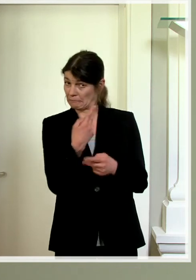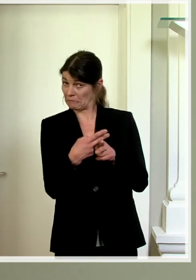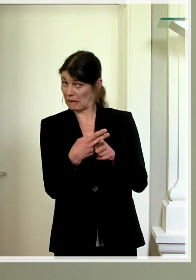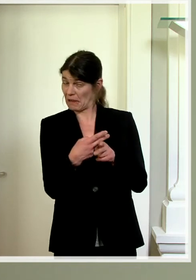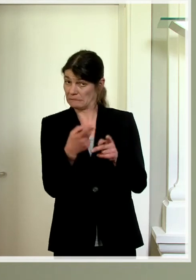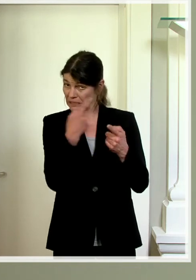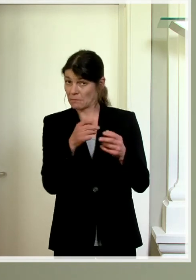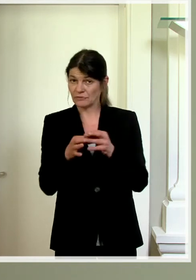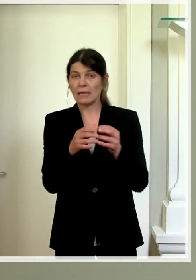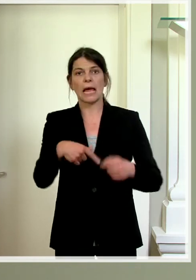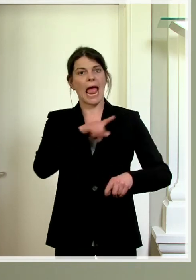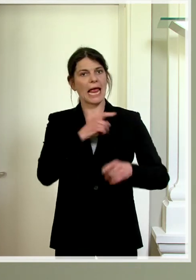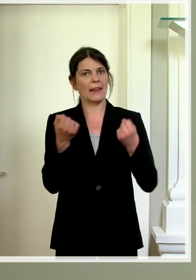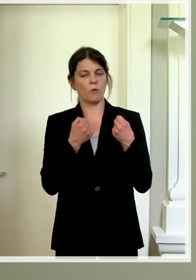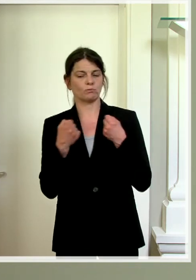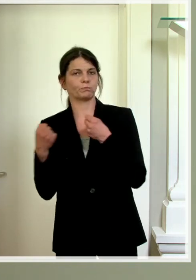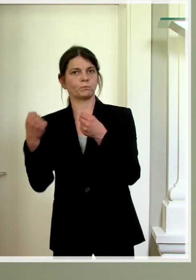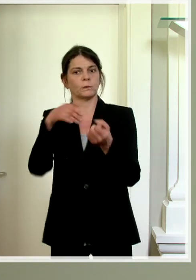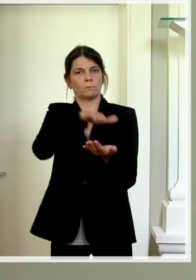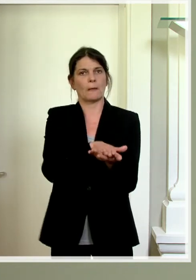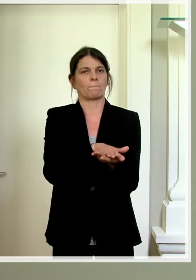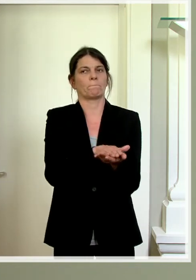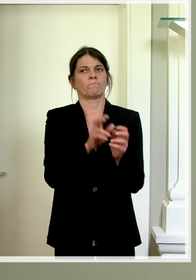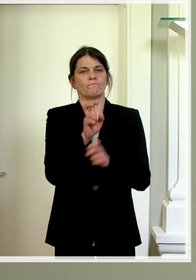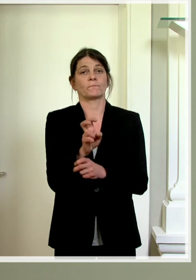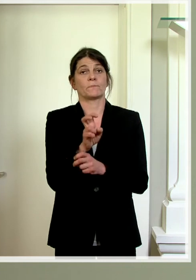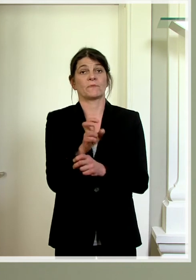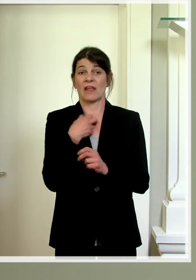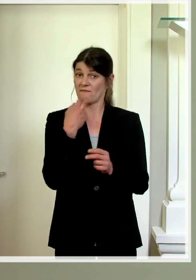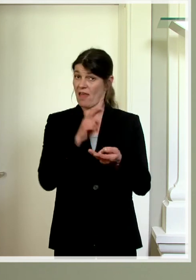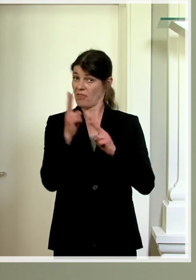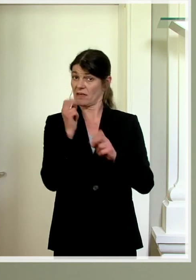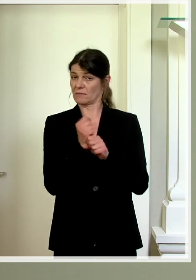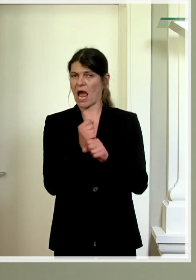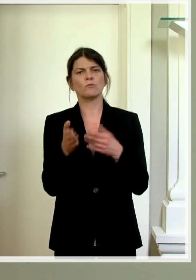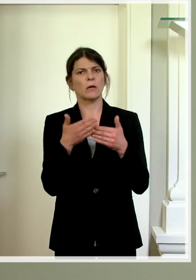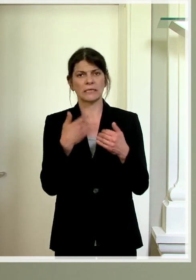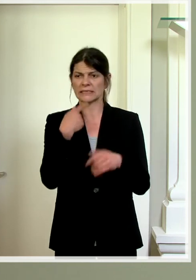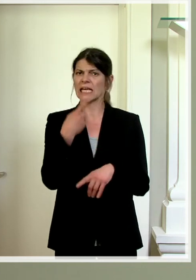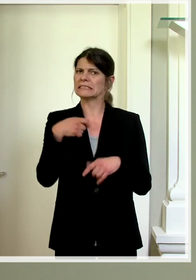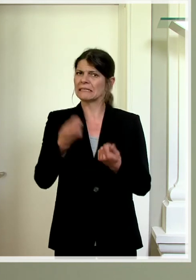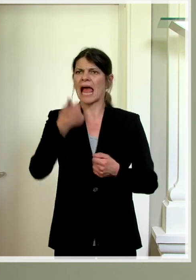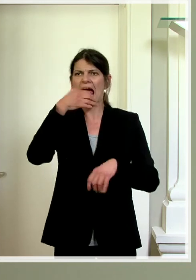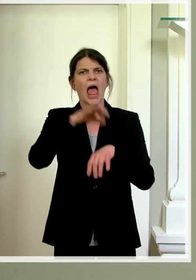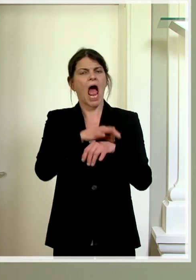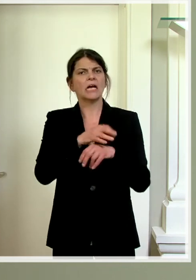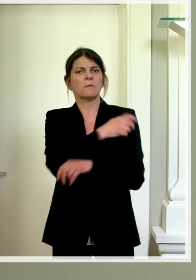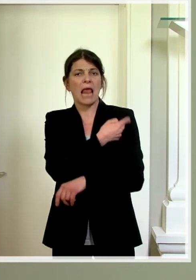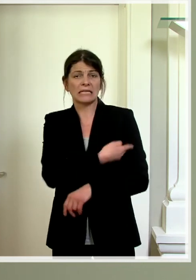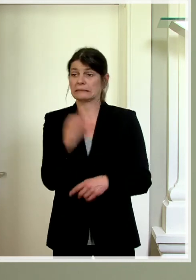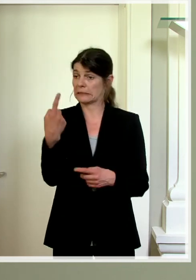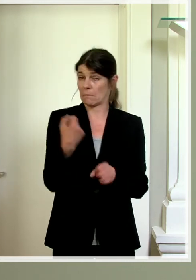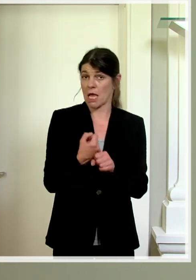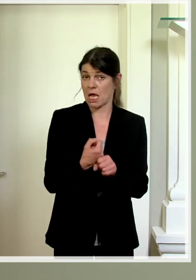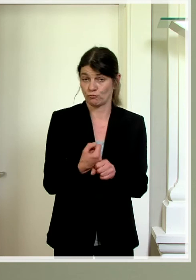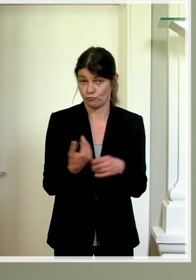in ihrem eigenen Auto bleiben. Wenn wir das anders machen wollten und zum Beispiel sagen, ja, es gibt eine Arztpraxis, die macht das,